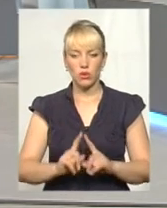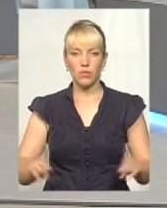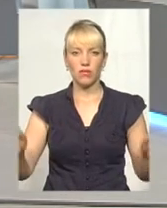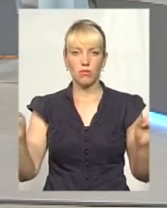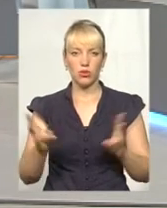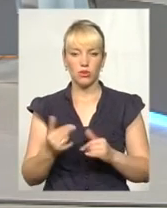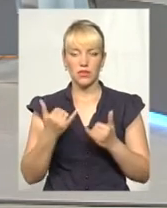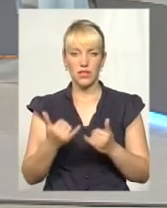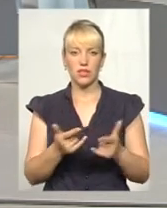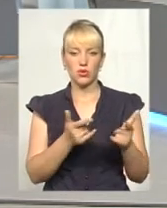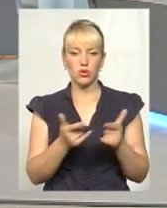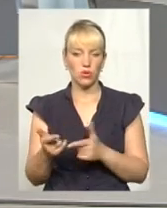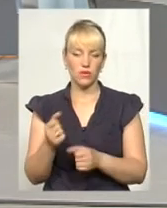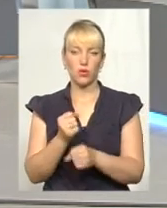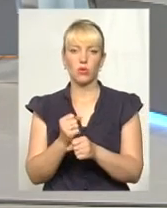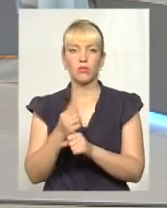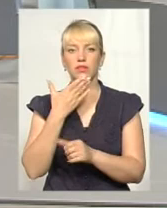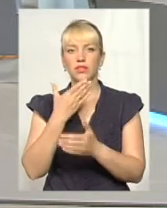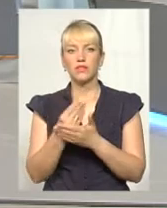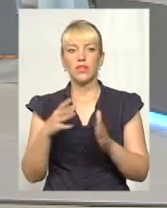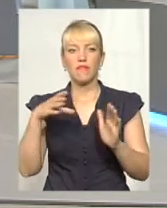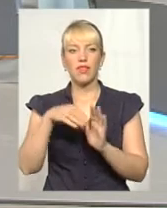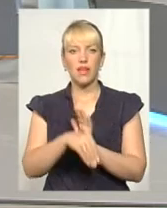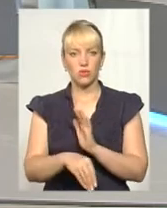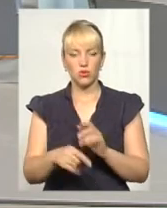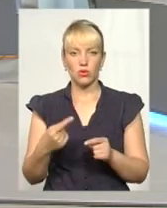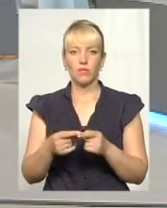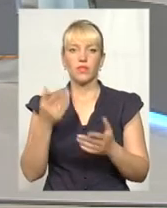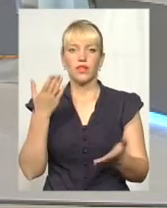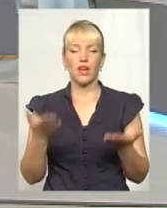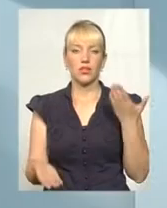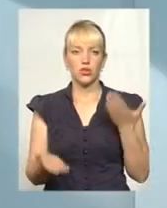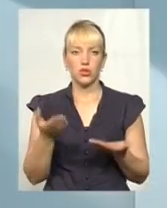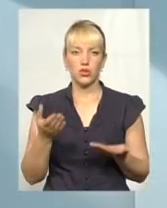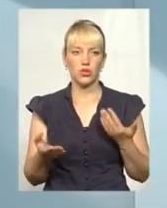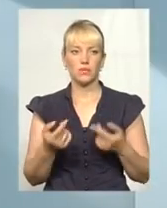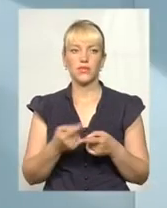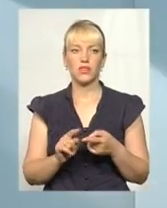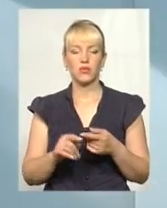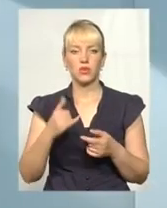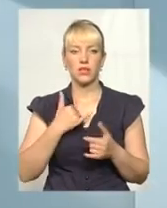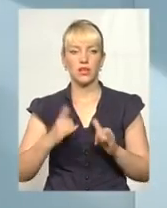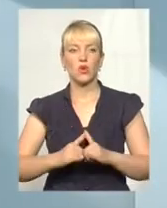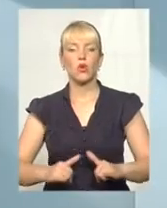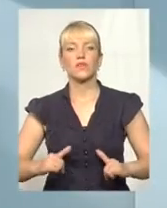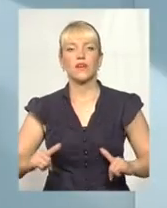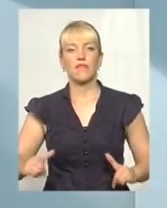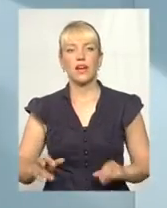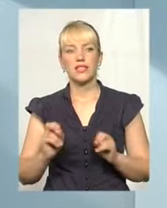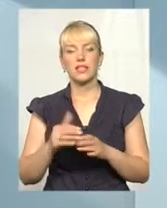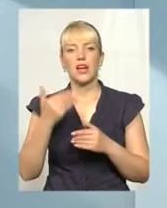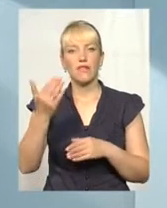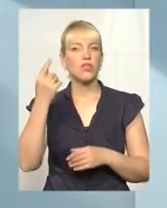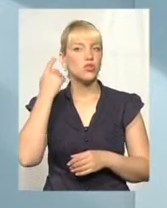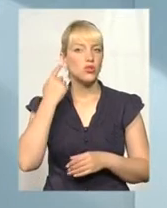робити свій внесок? Ну, якщо, в принципі, у нас це розвивається і, як ви чули, є